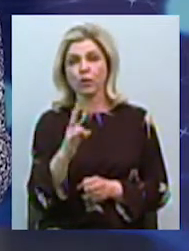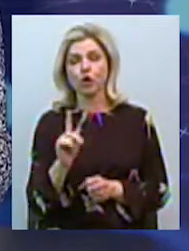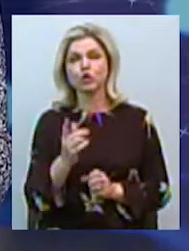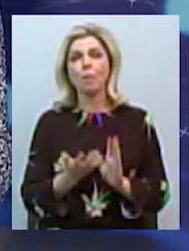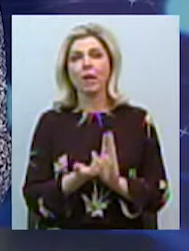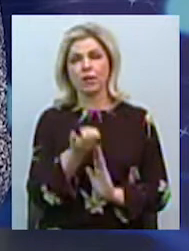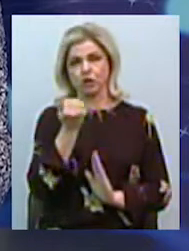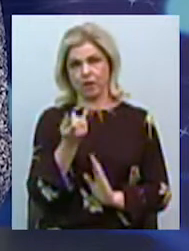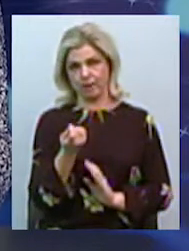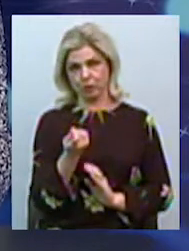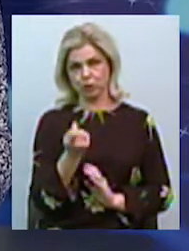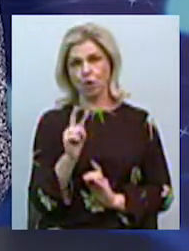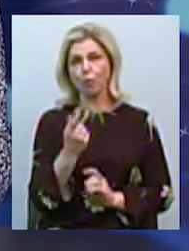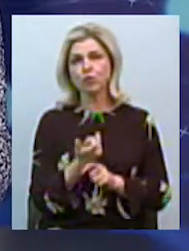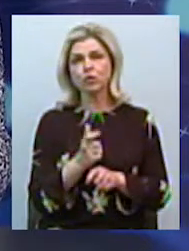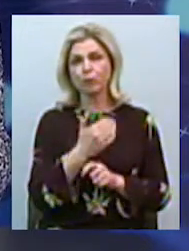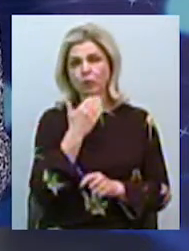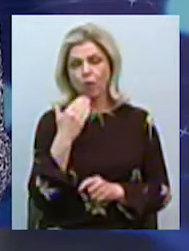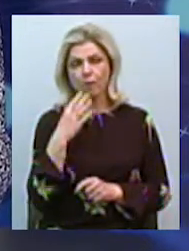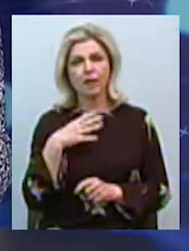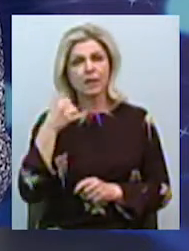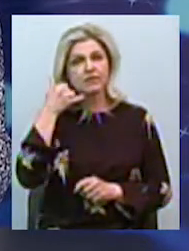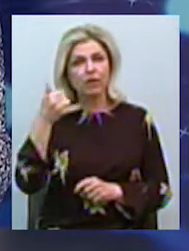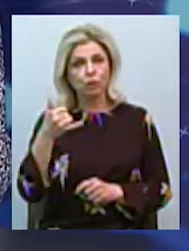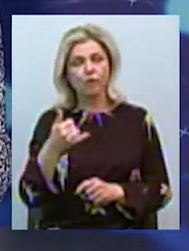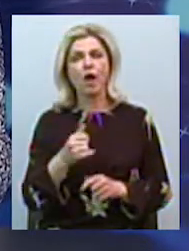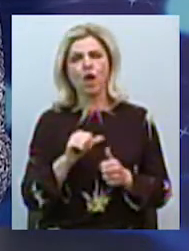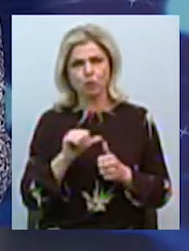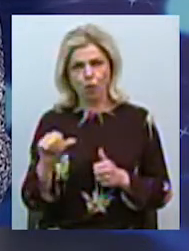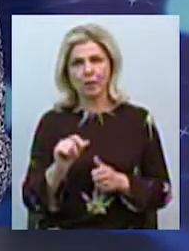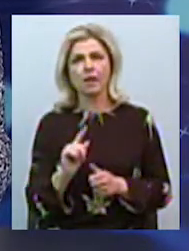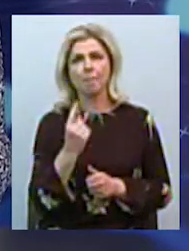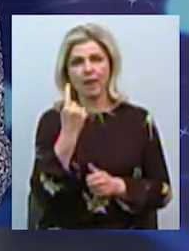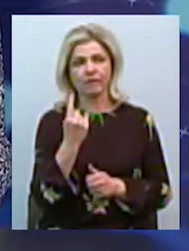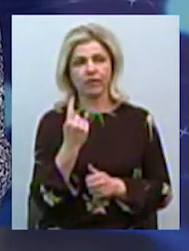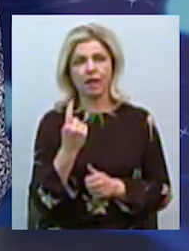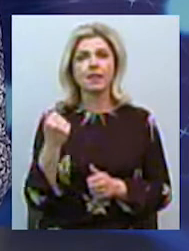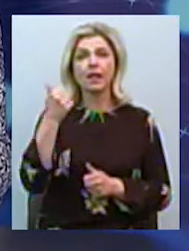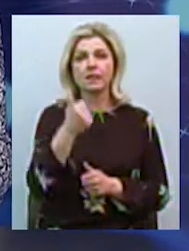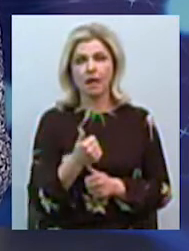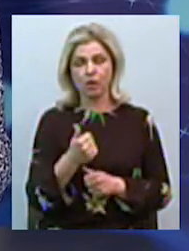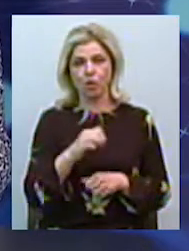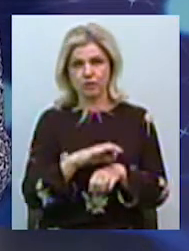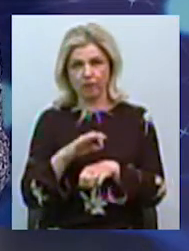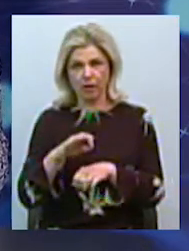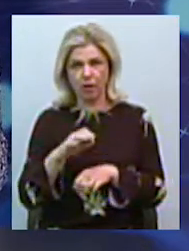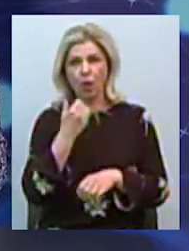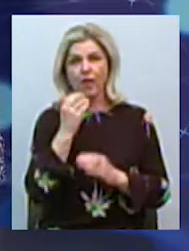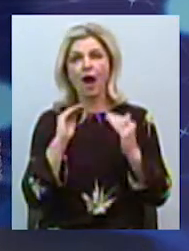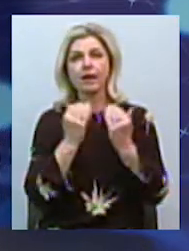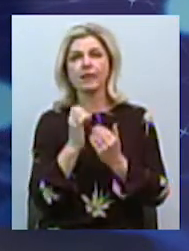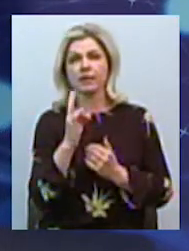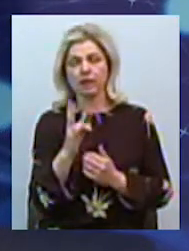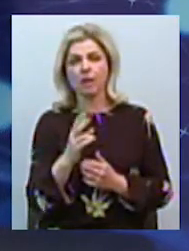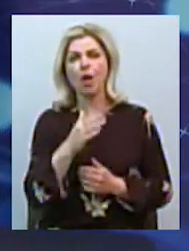немножко, тому що дуже багато було звонків, особливо в період першої неділи. Дівчонки звони, молоді